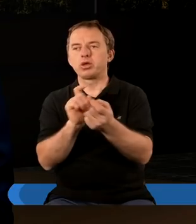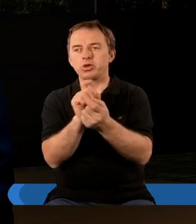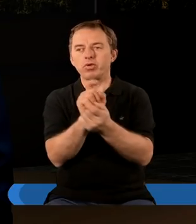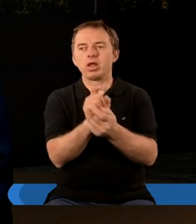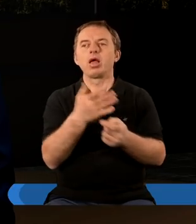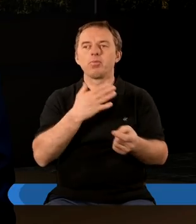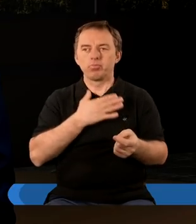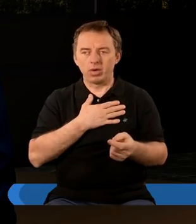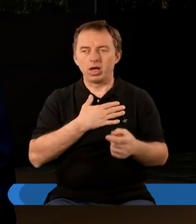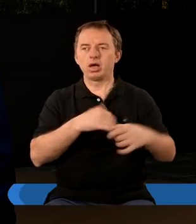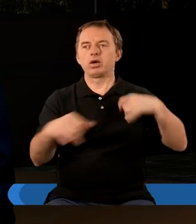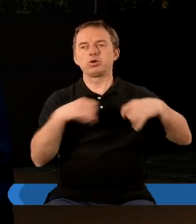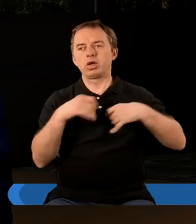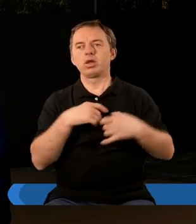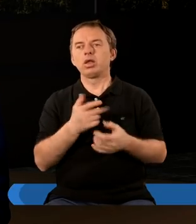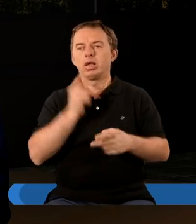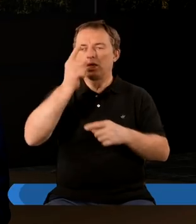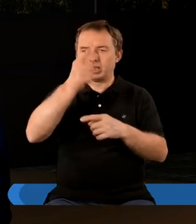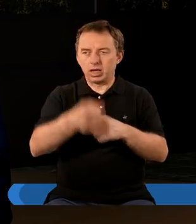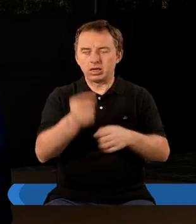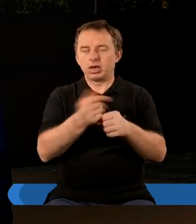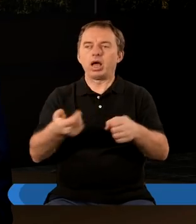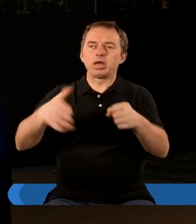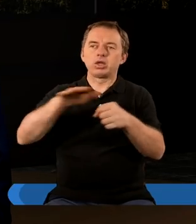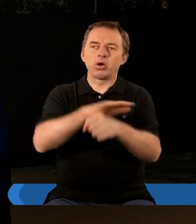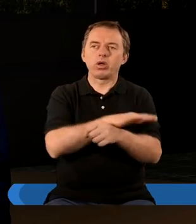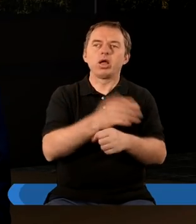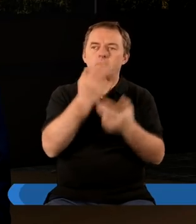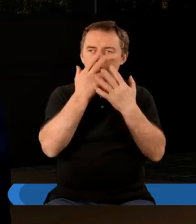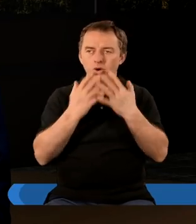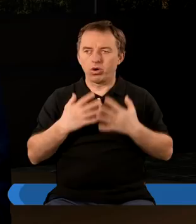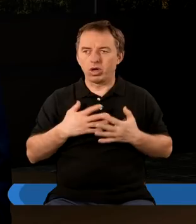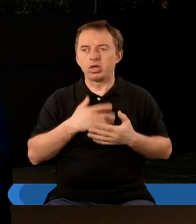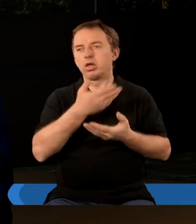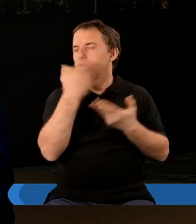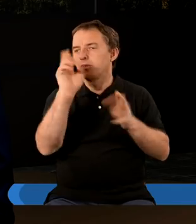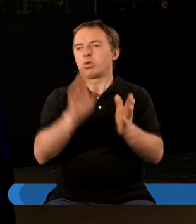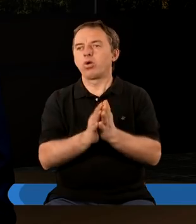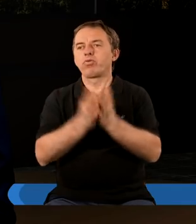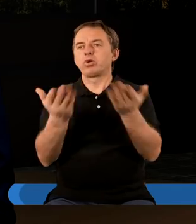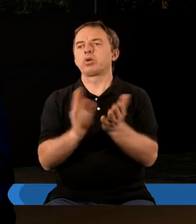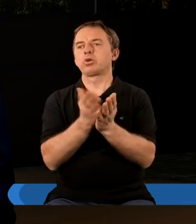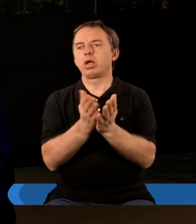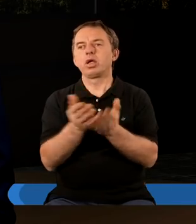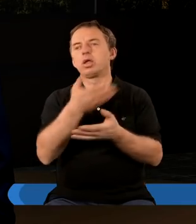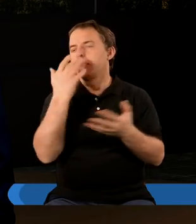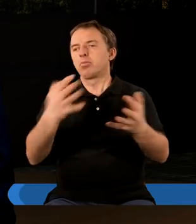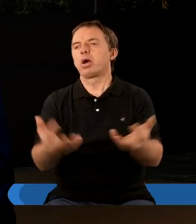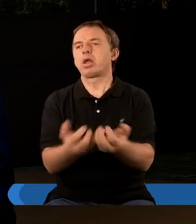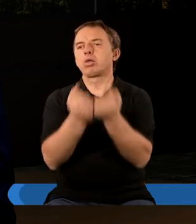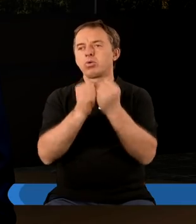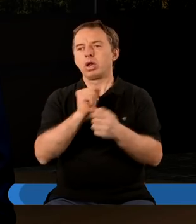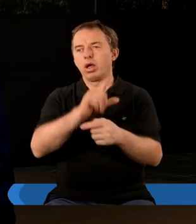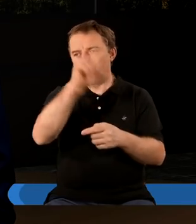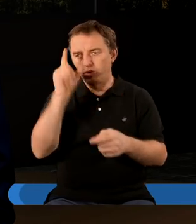Ziemia jest skorzona grzechem, że ludzkość jest tak naprawdę skazana na zagładę i ten moment pokazuje, że nie ma komu otworzyć tej księgi. Nie ma ratunku